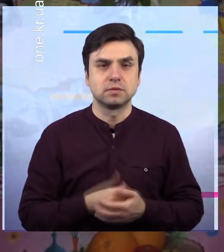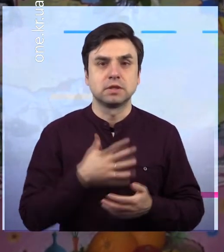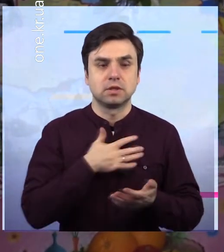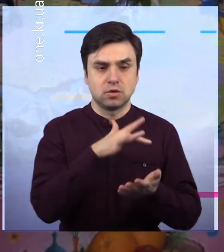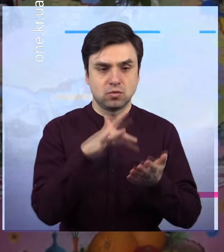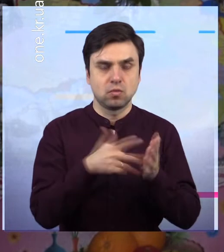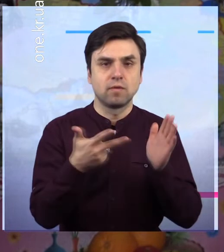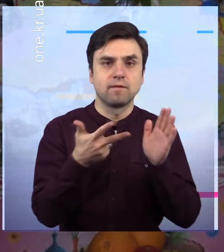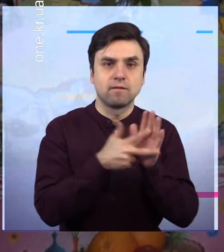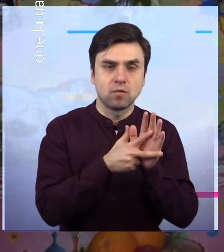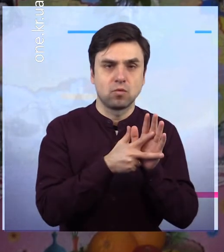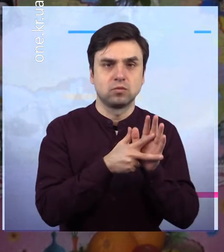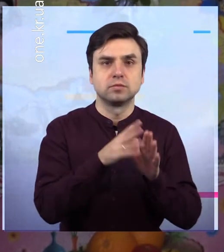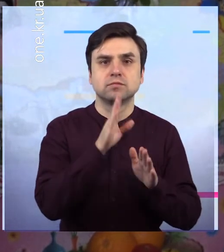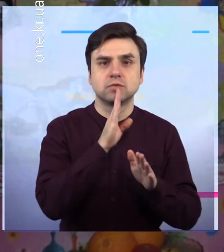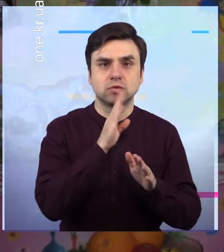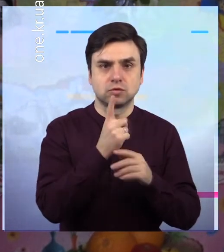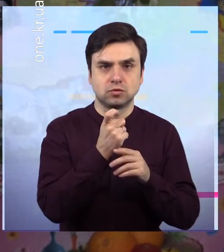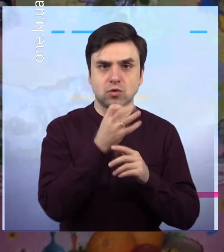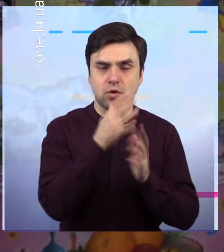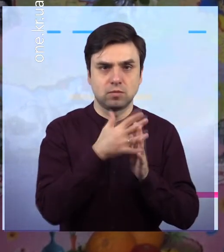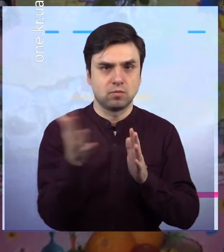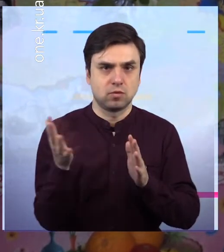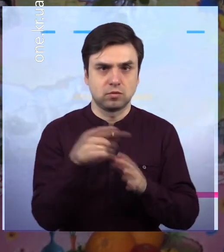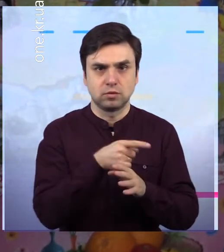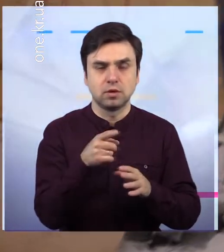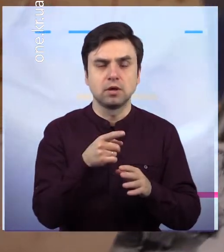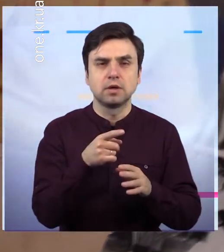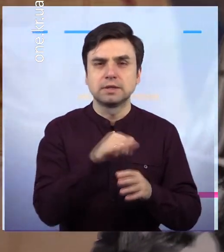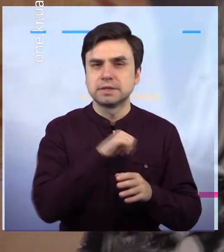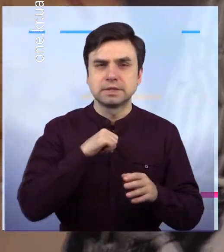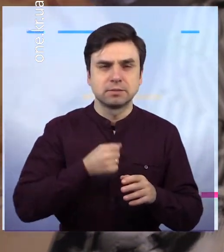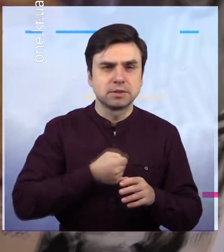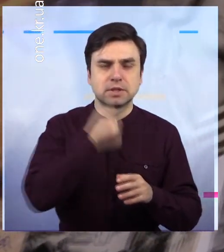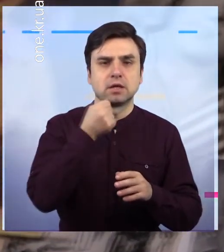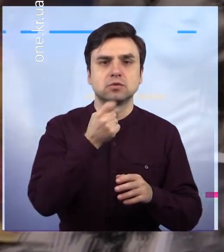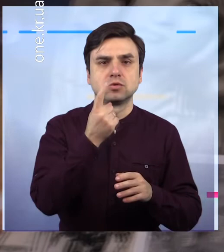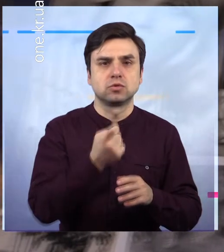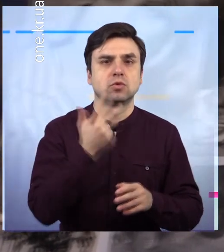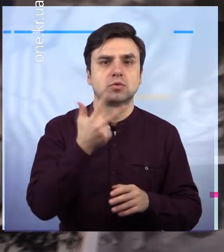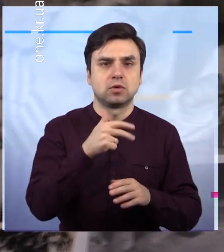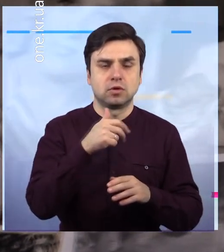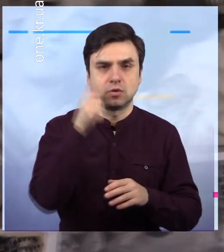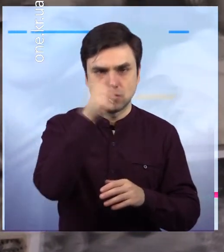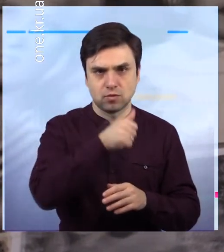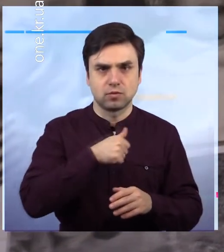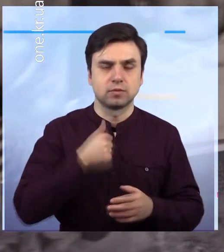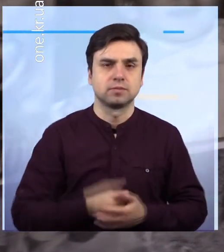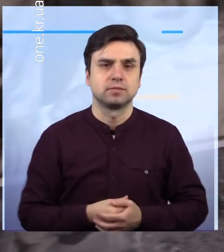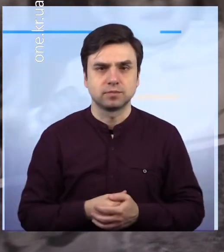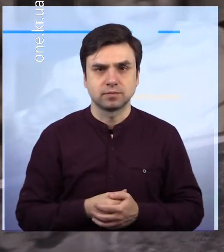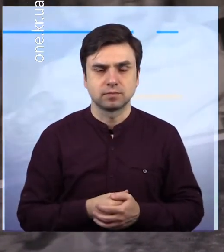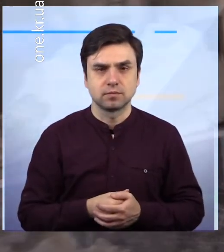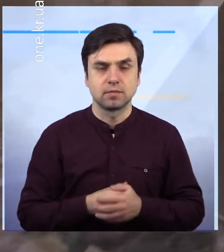жінки, найстарші мешканці нашого міста 103 роки на сьогодні. За словами ювілярки, її головний секрет довголіття – роки